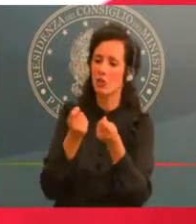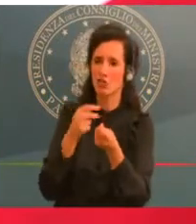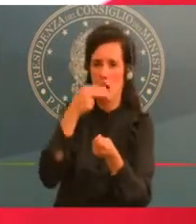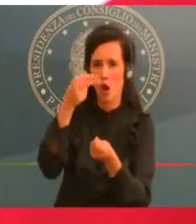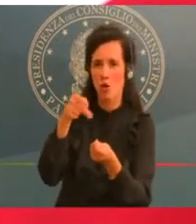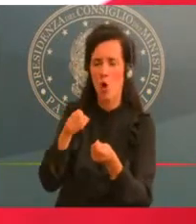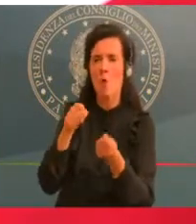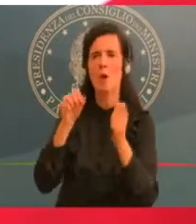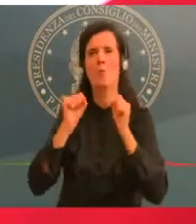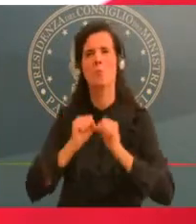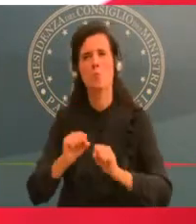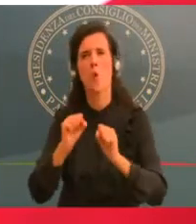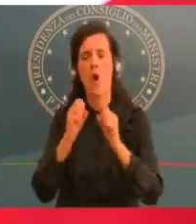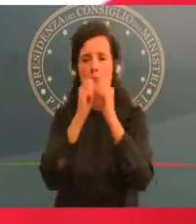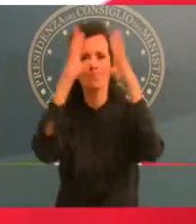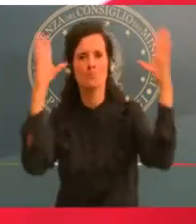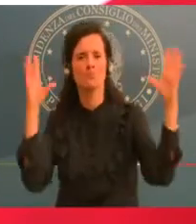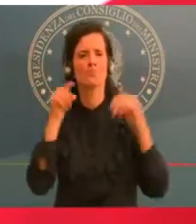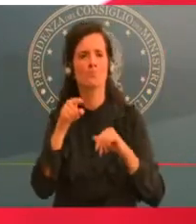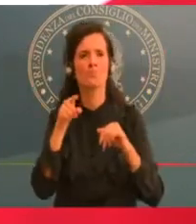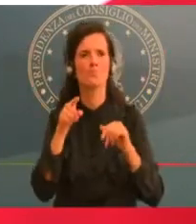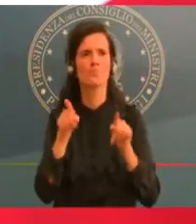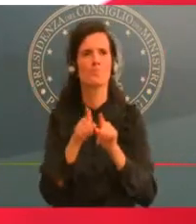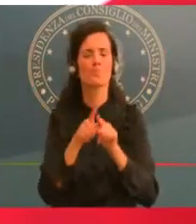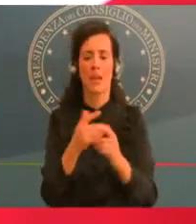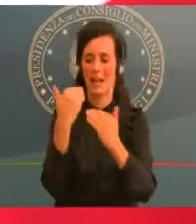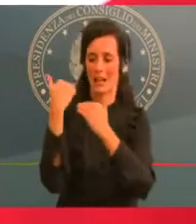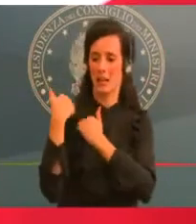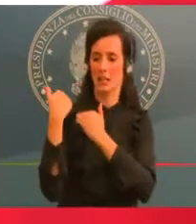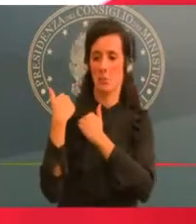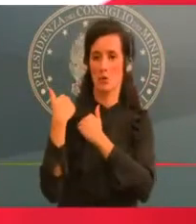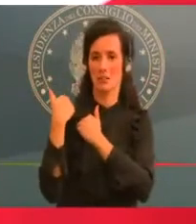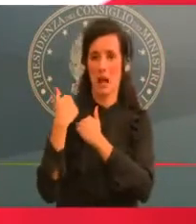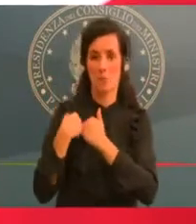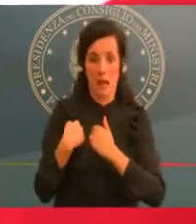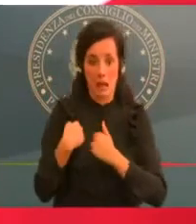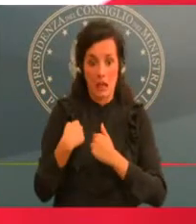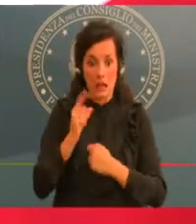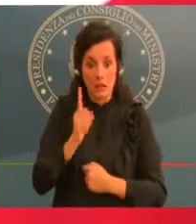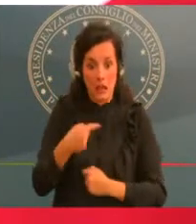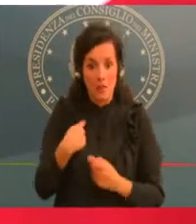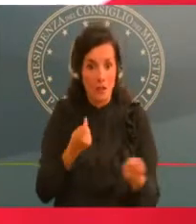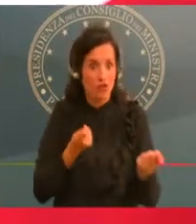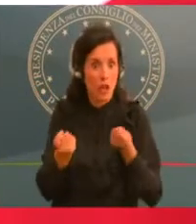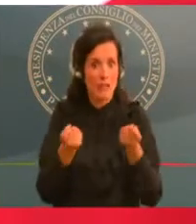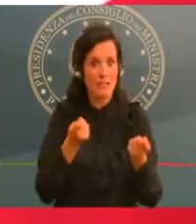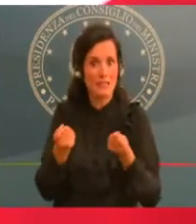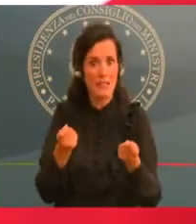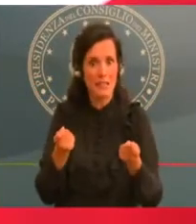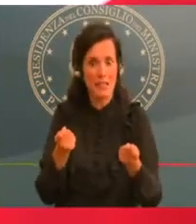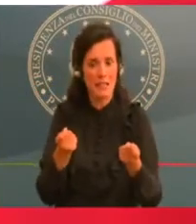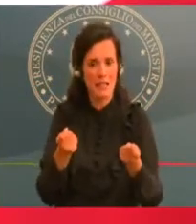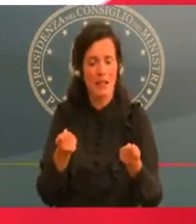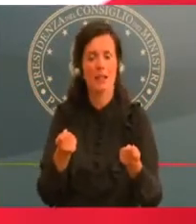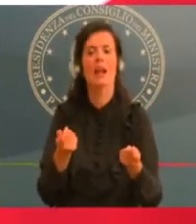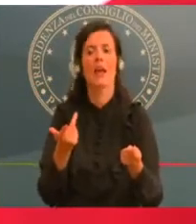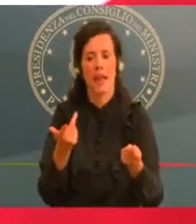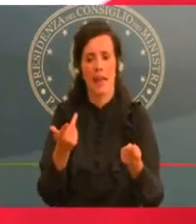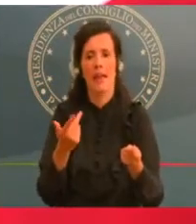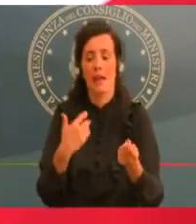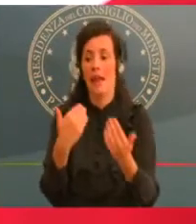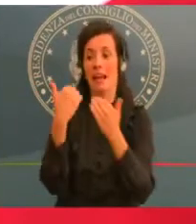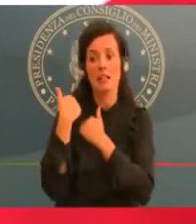e si condividono pienamente tutte le responsabilità invece l'ho detto anche in Parlamento avremo sempre il tavolo di confronto